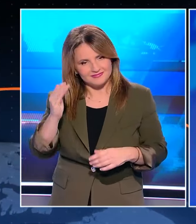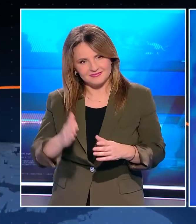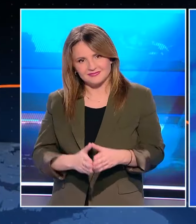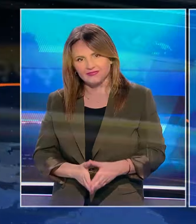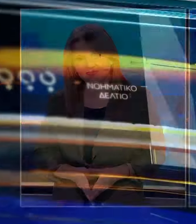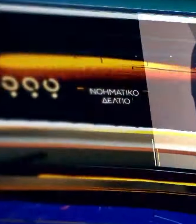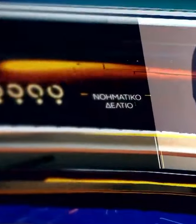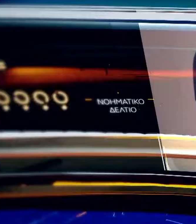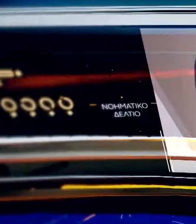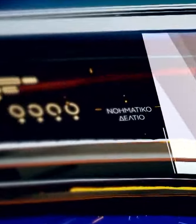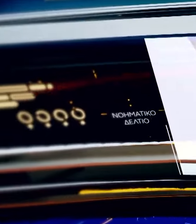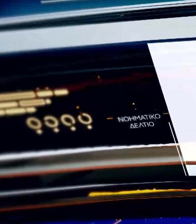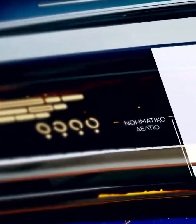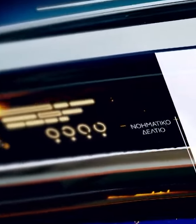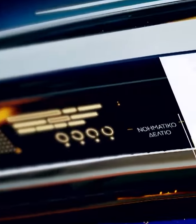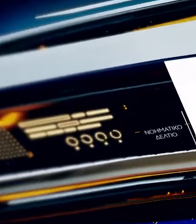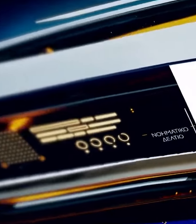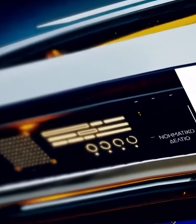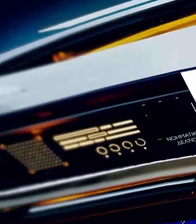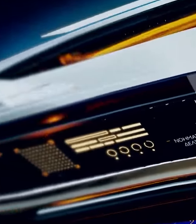Υπότιτλοι